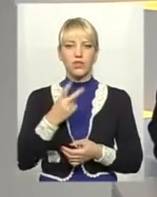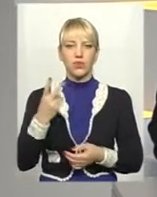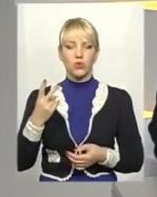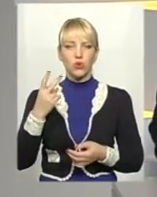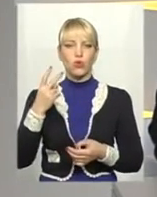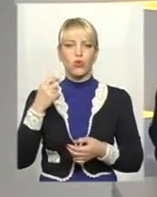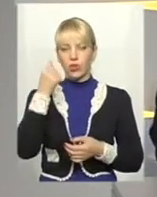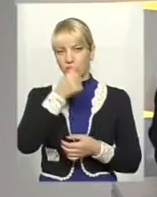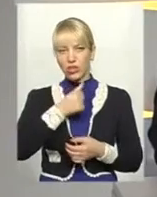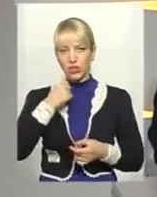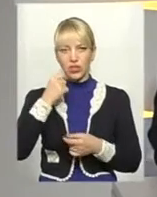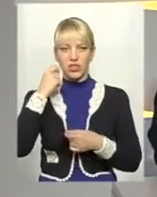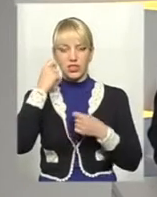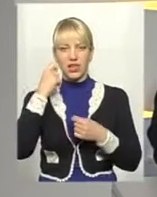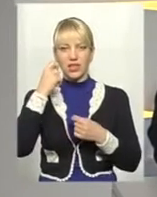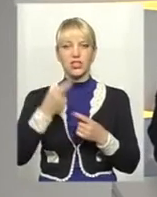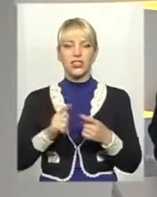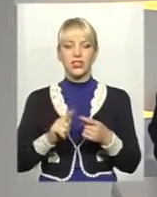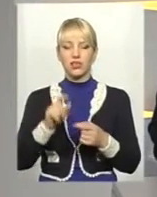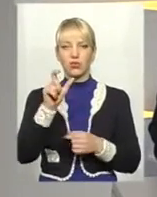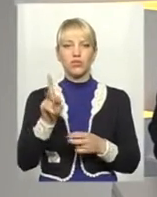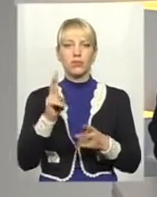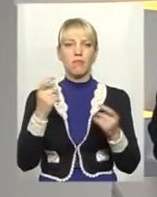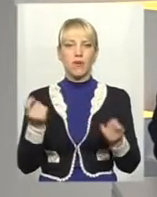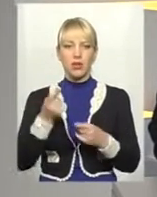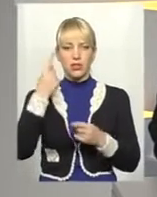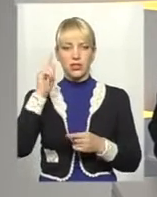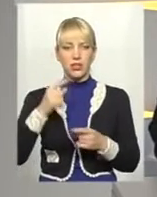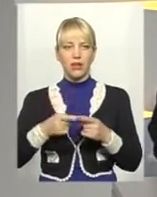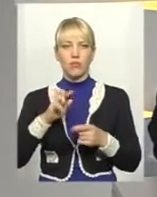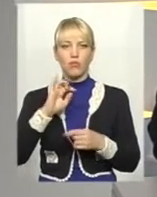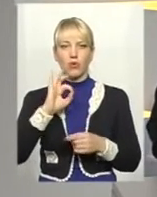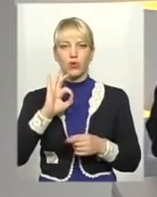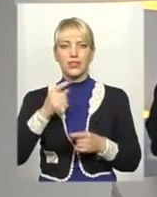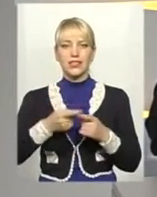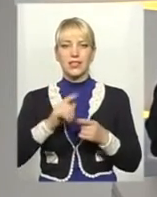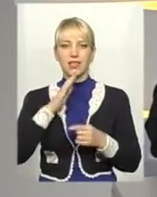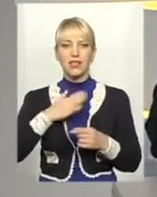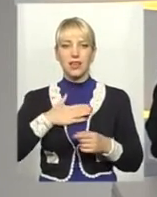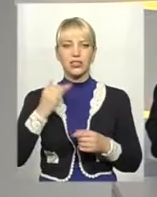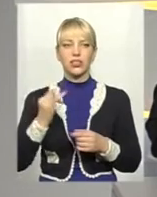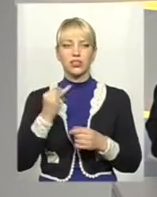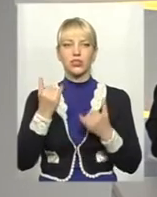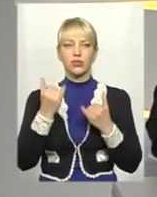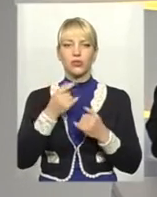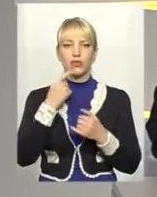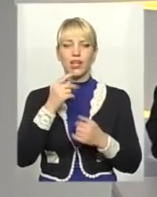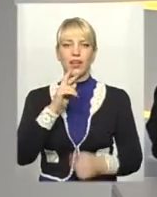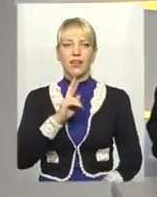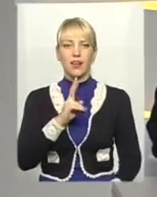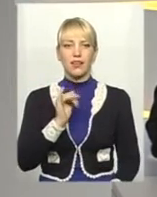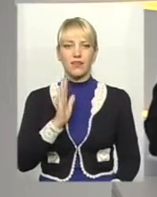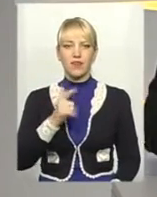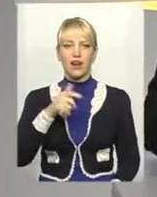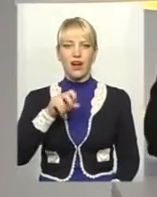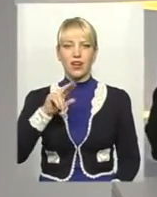Та й взагалі це постать, про яку мало знаємо, хоча мали би знати більше, бо це наша історія. Отже, сьогодні говоримо про Якова Гальчевського